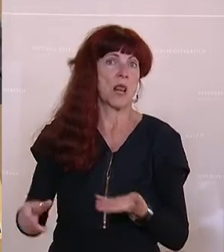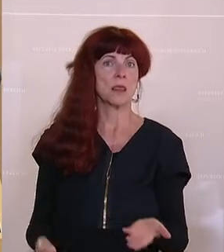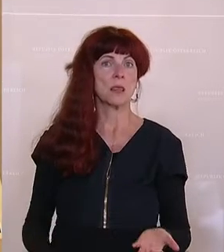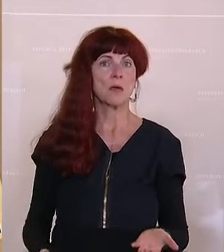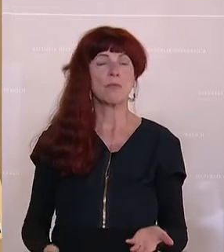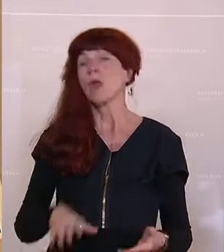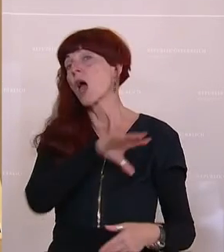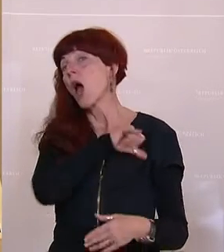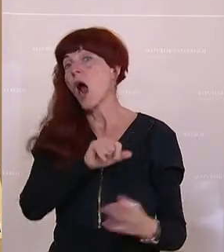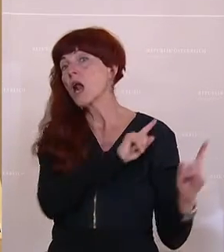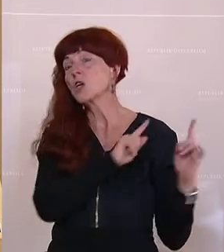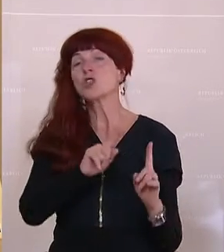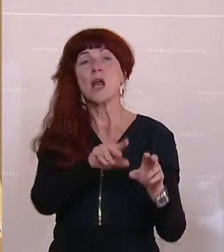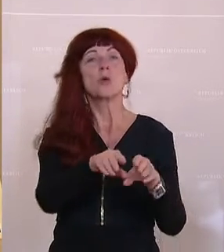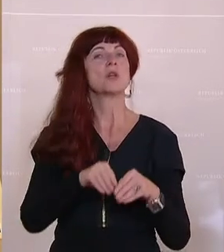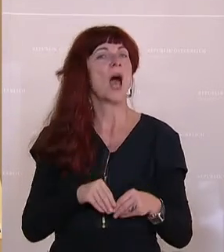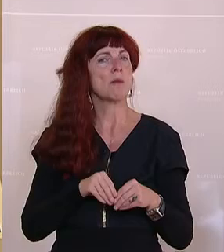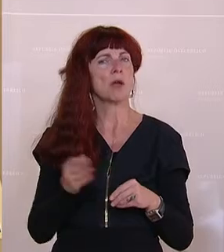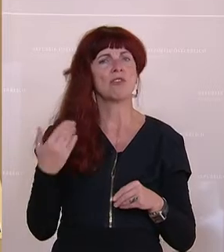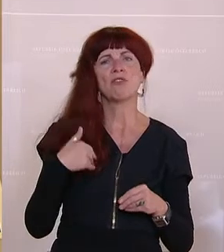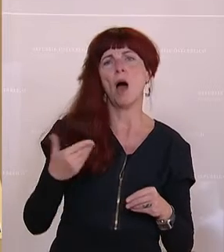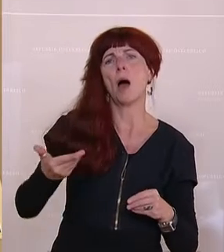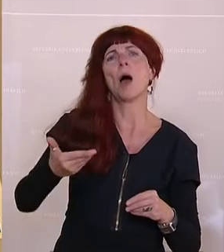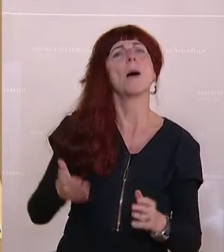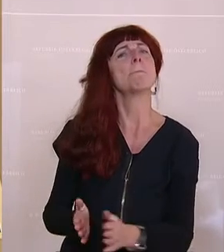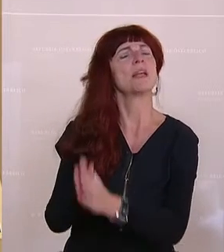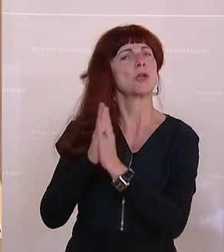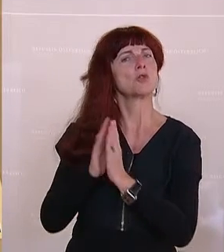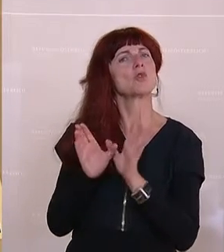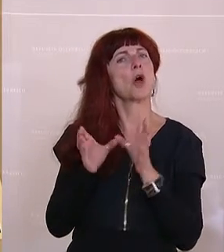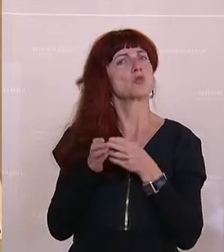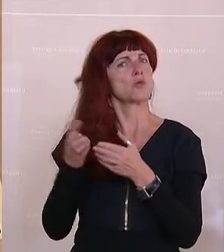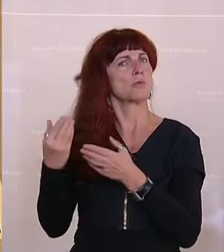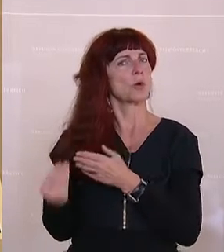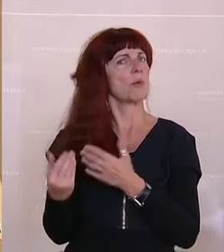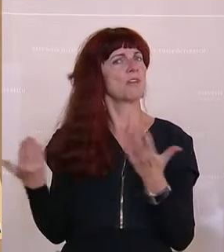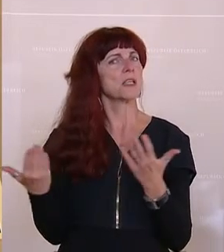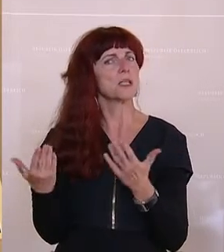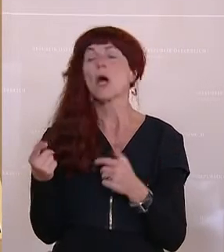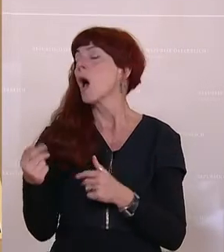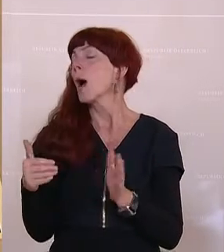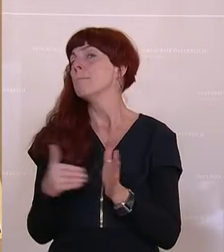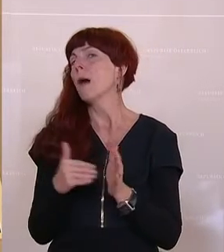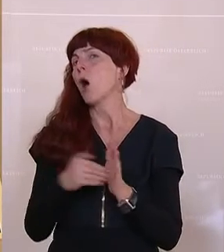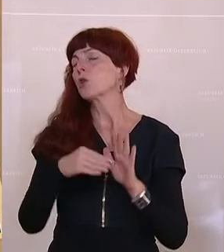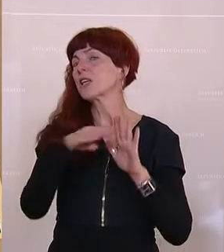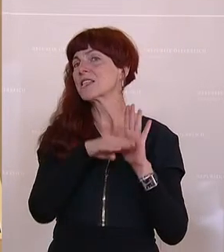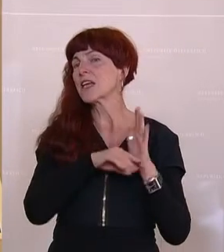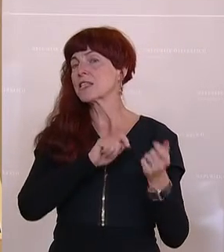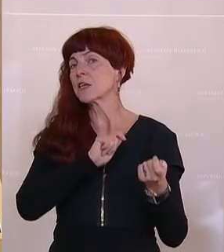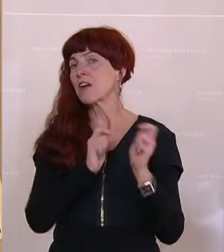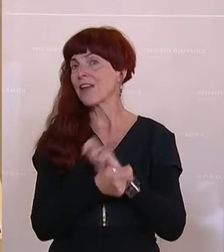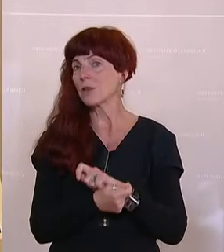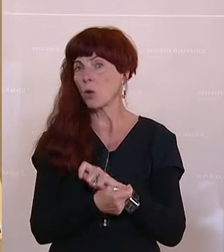Alle Stellungnahmen, die hier eingegangen sind im Petitionsausschuss, sagen, es braucht eine gesetzliche Veränderung.